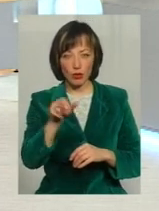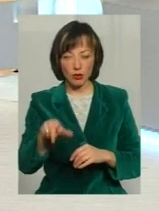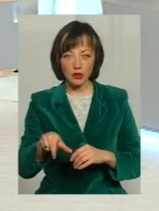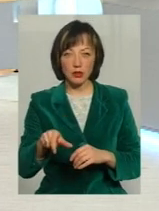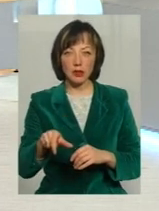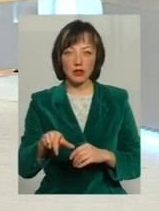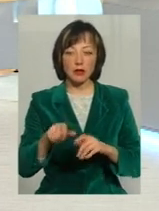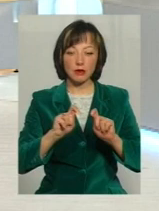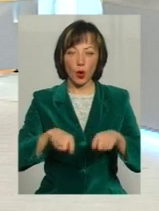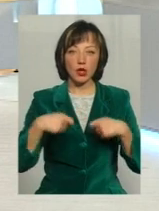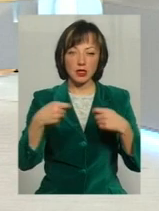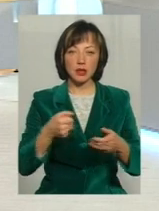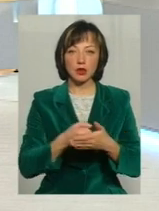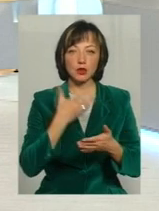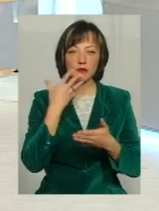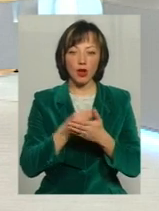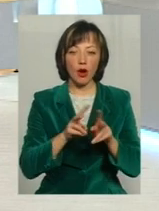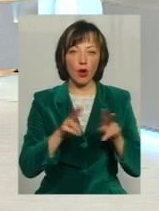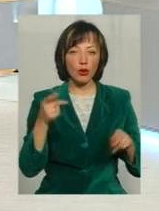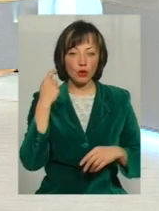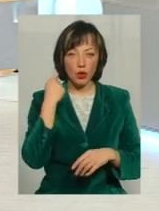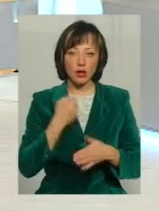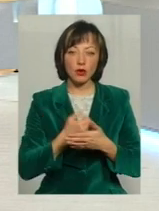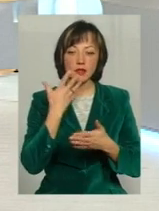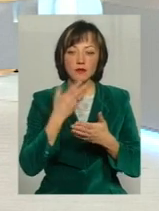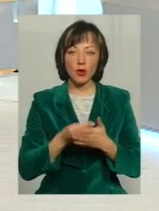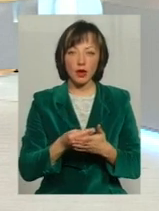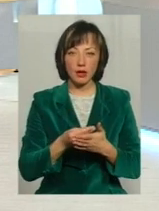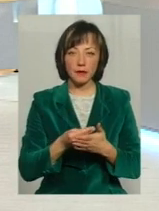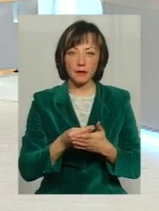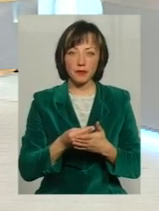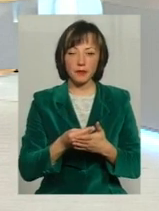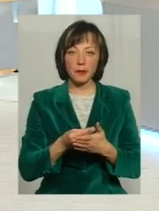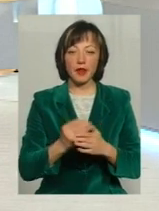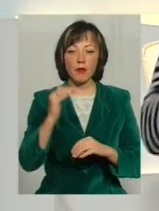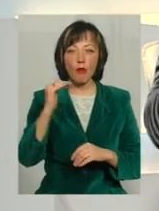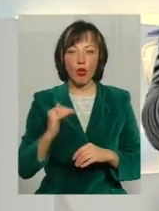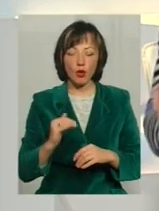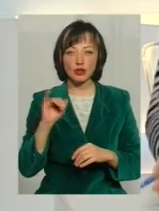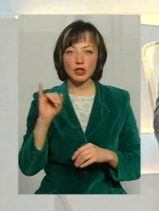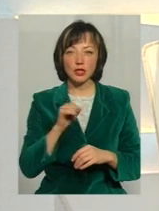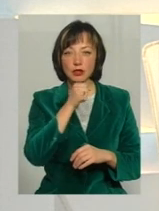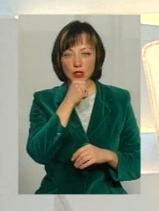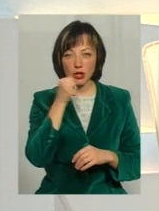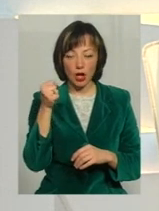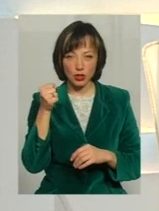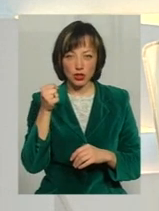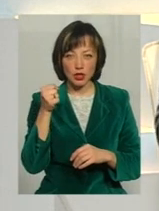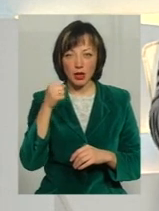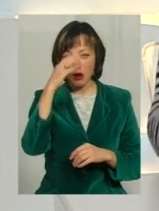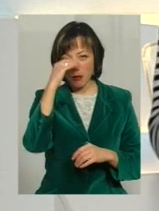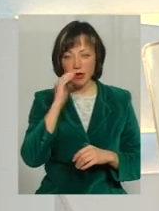донесе до своїх однолітків, до своїх молодших і старших